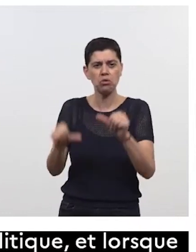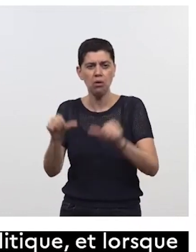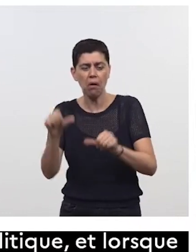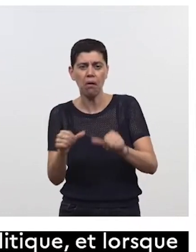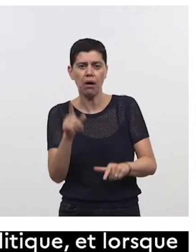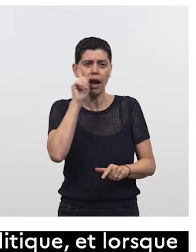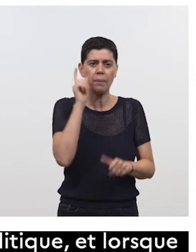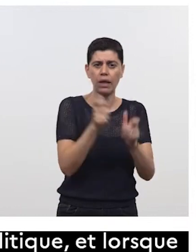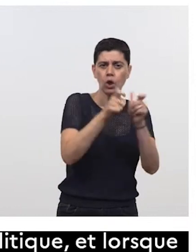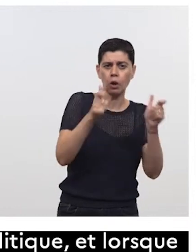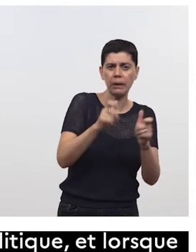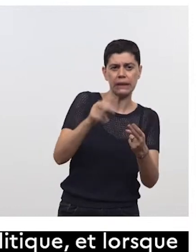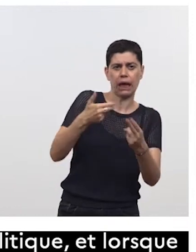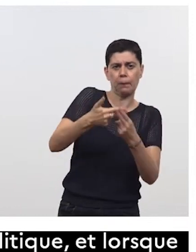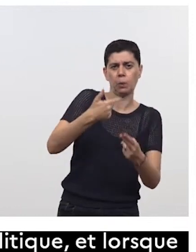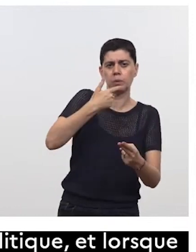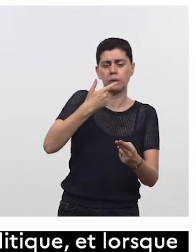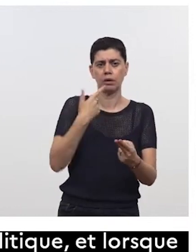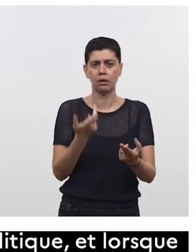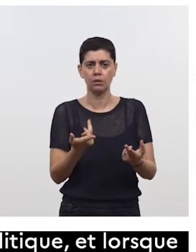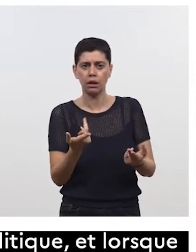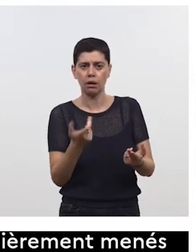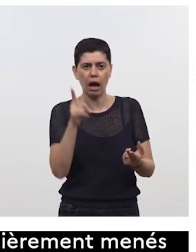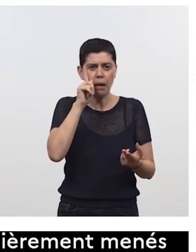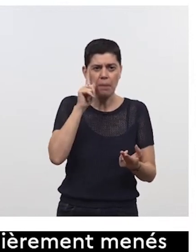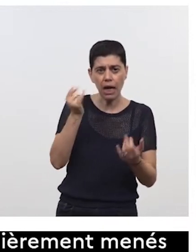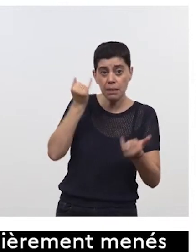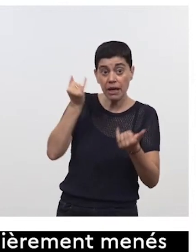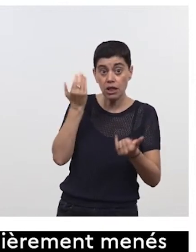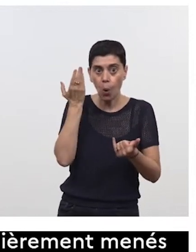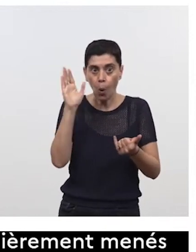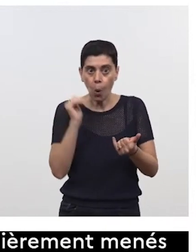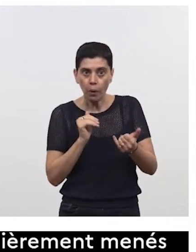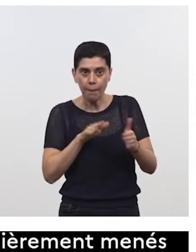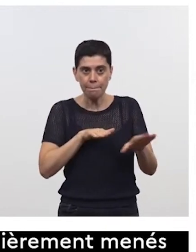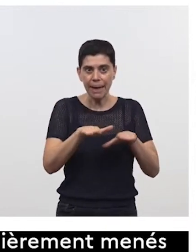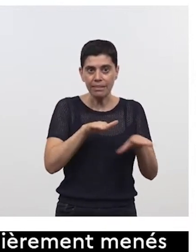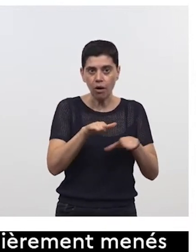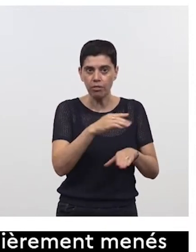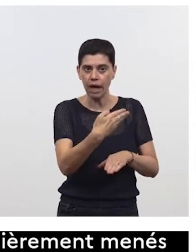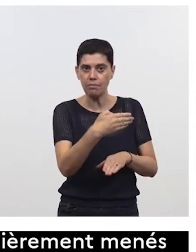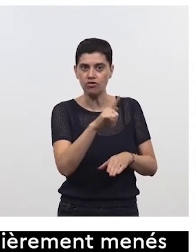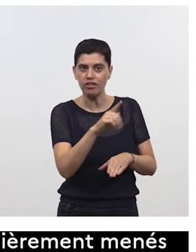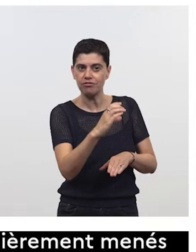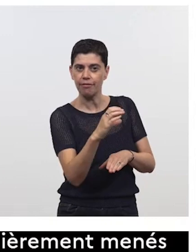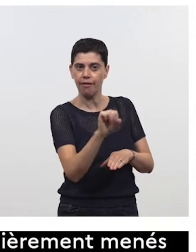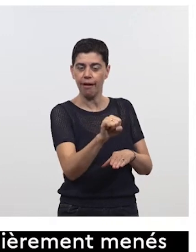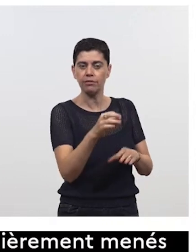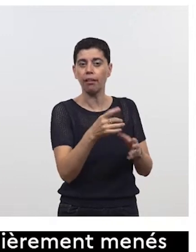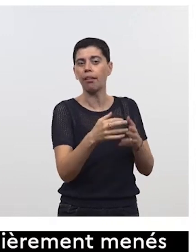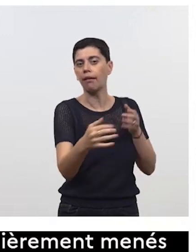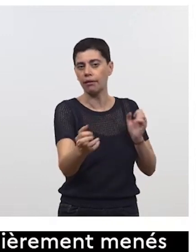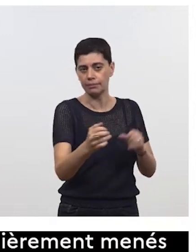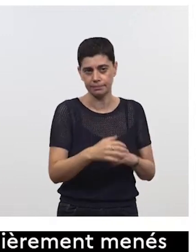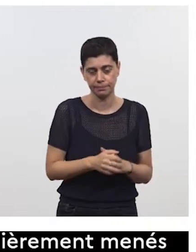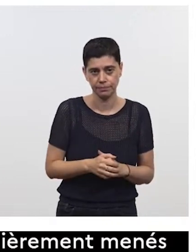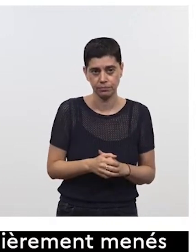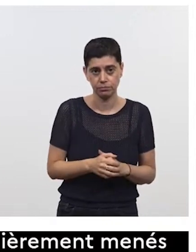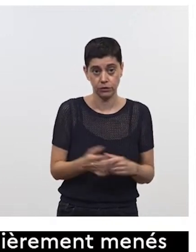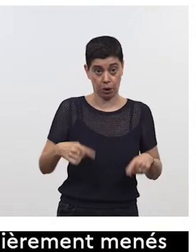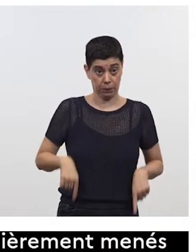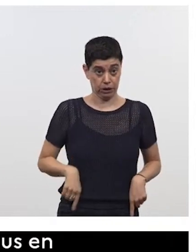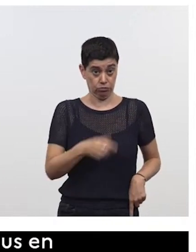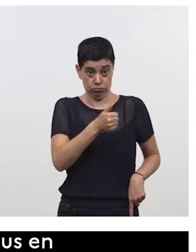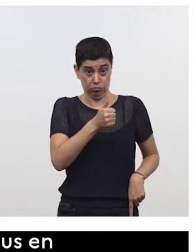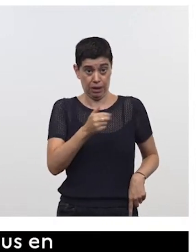ont répondu, ça veut dire que les Allemands sont en train d'imaginer un autre plan que le MGCS, etc. » Bon, le ministre a répondu